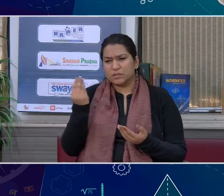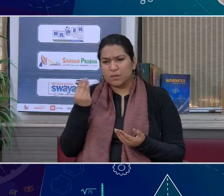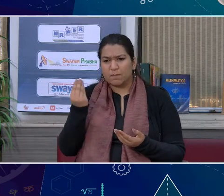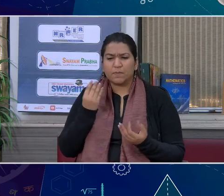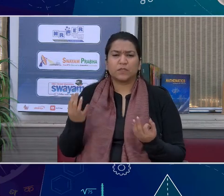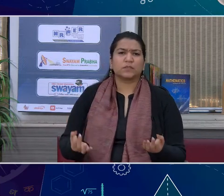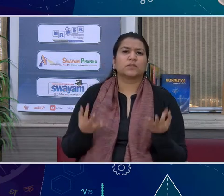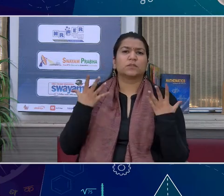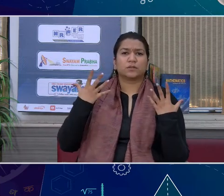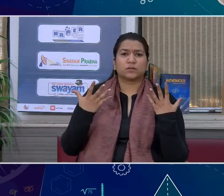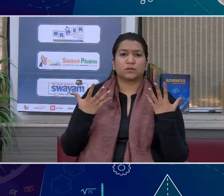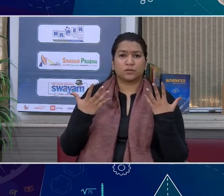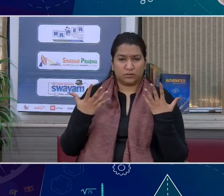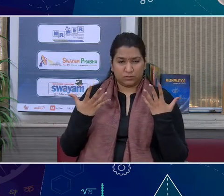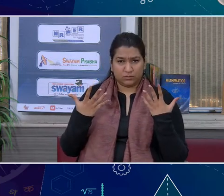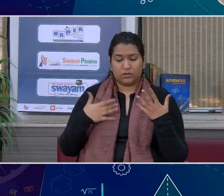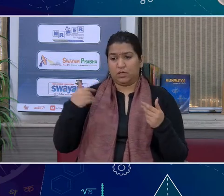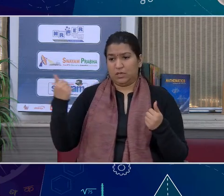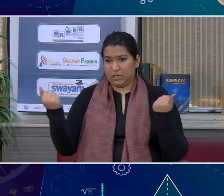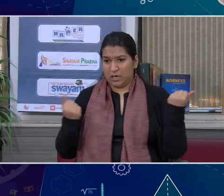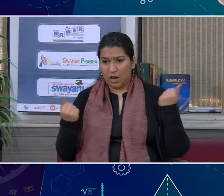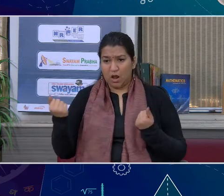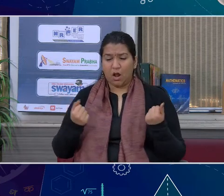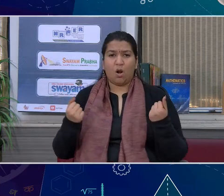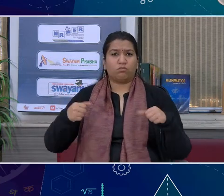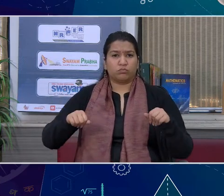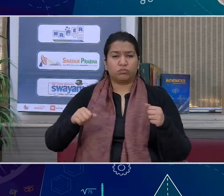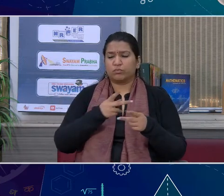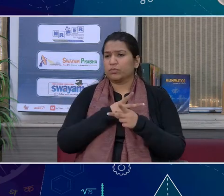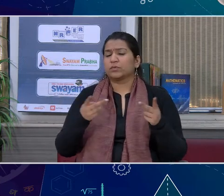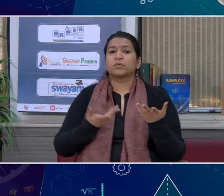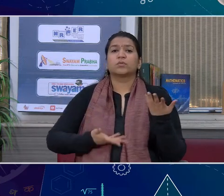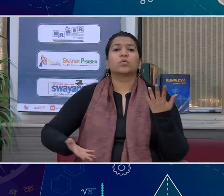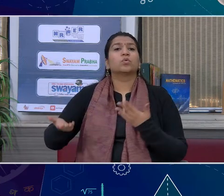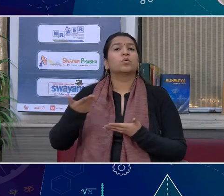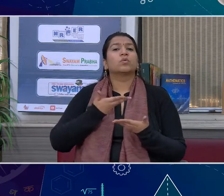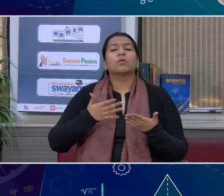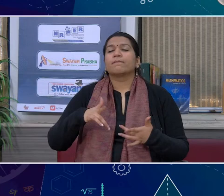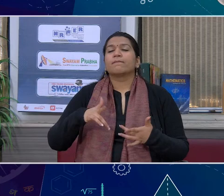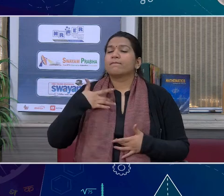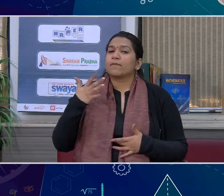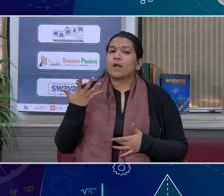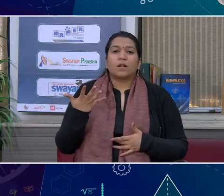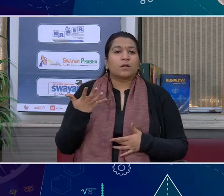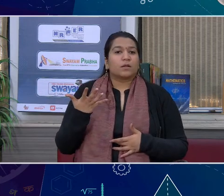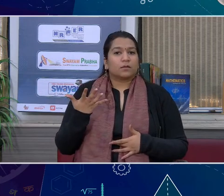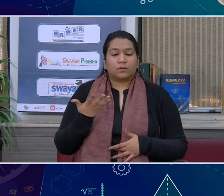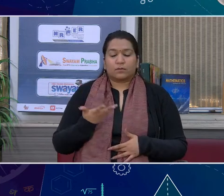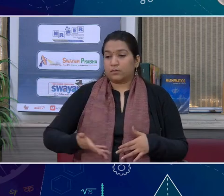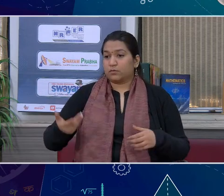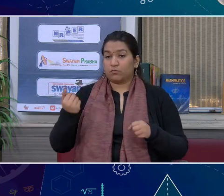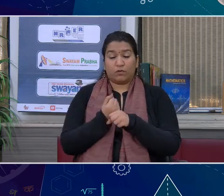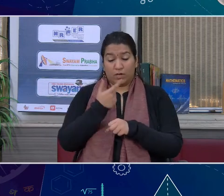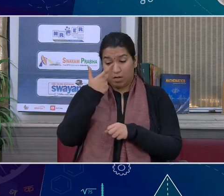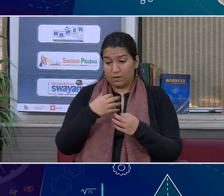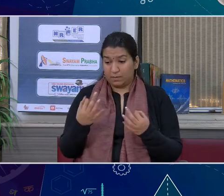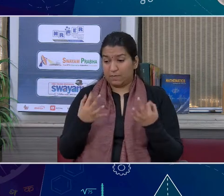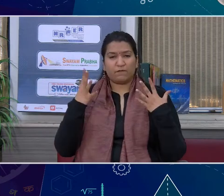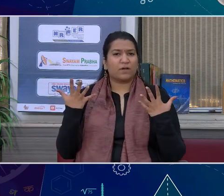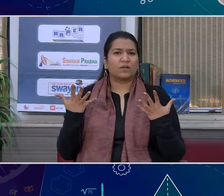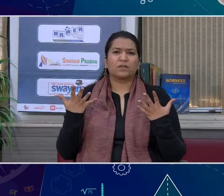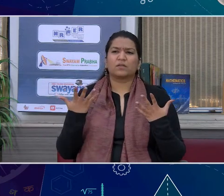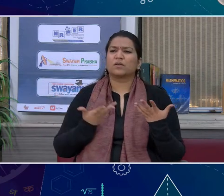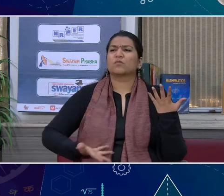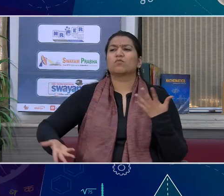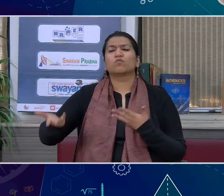को यहा जब यह सभी लोग